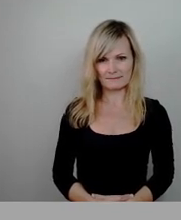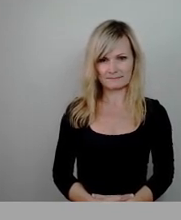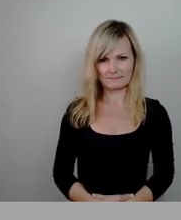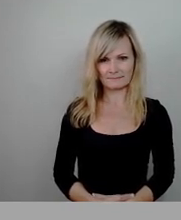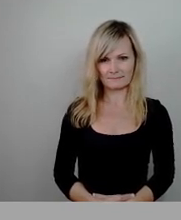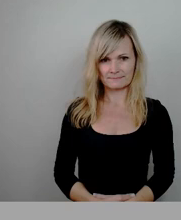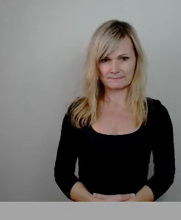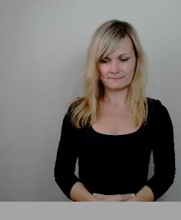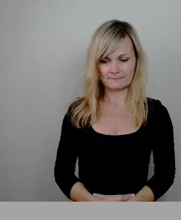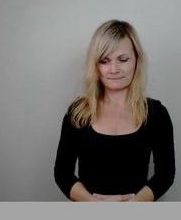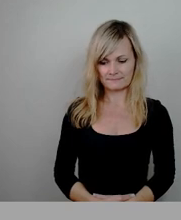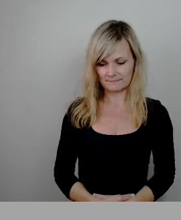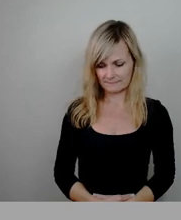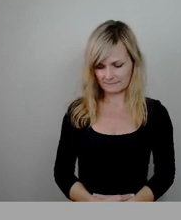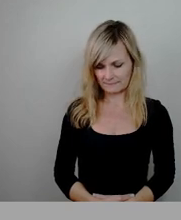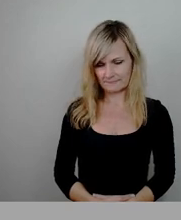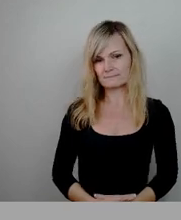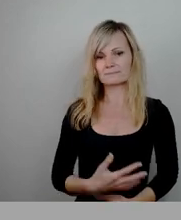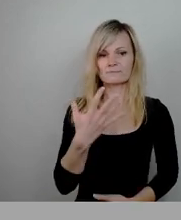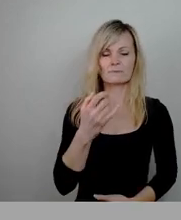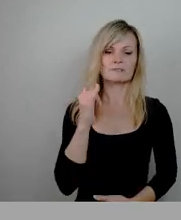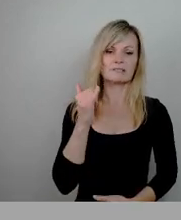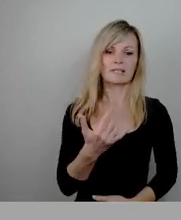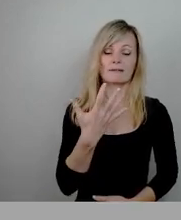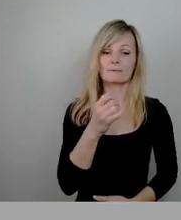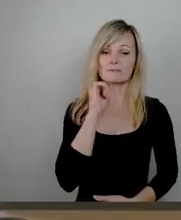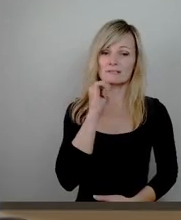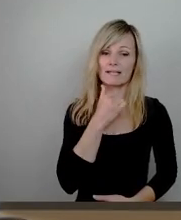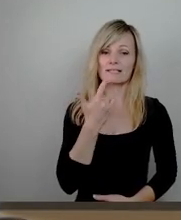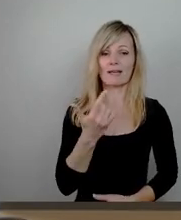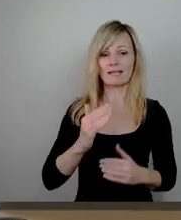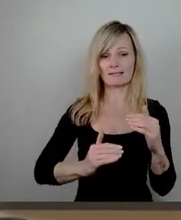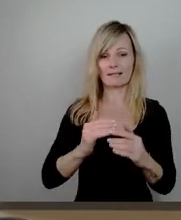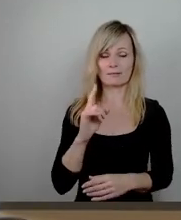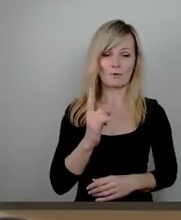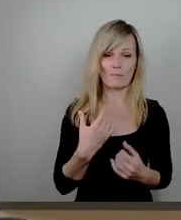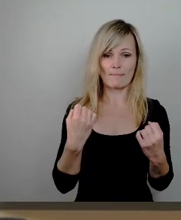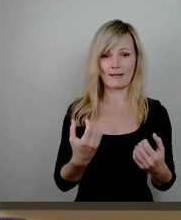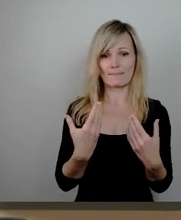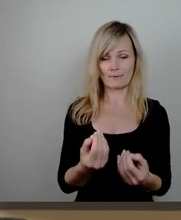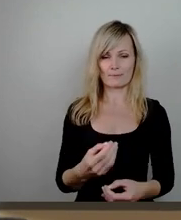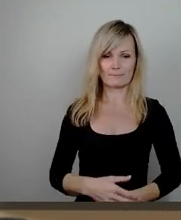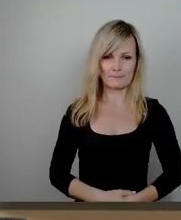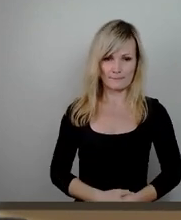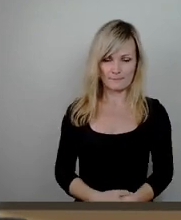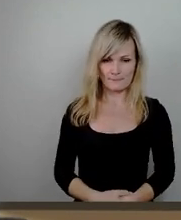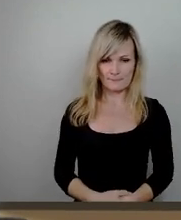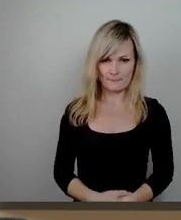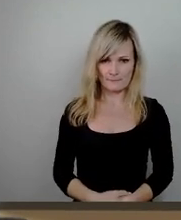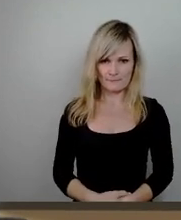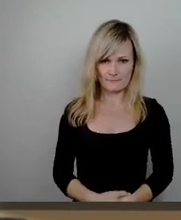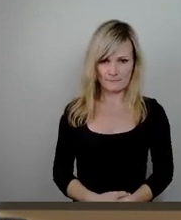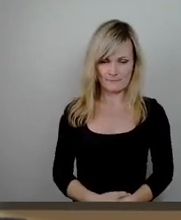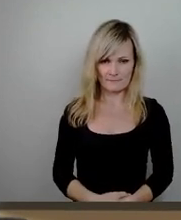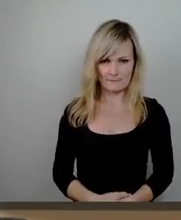Der hat mit 50 Jahren 15 Nein, zwei Enthaltungen ebenfalls eine Mehrheit bekommen und ich stelle, ich würde ihn nochmal vorlesen,